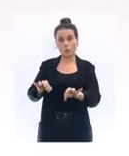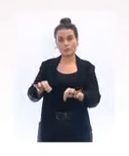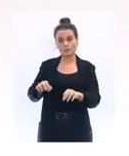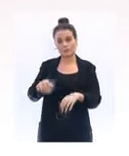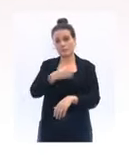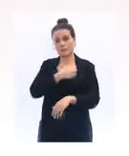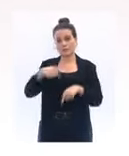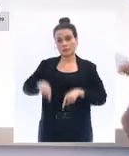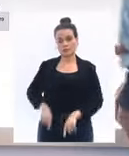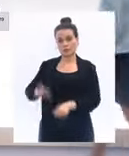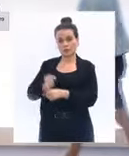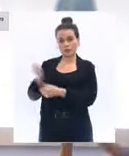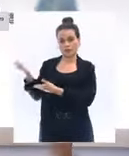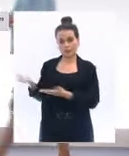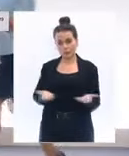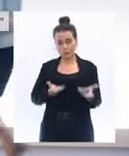ces différents éléments.